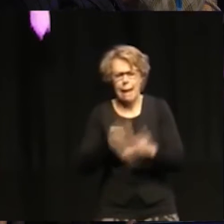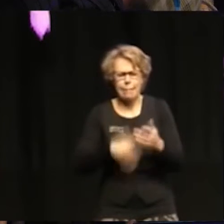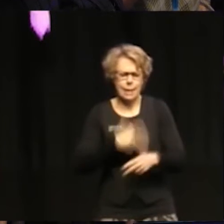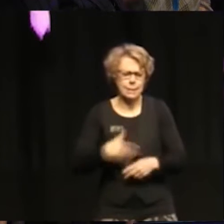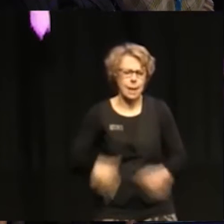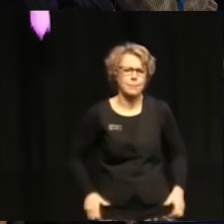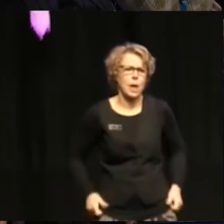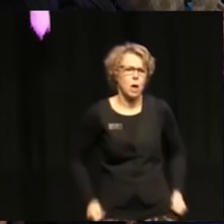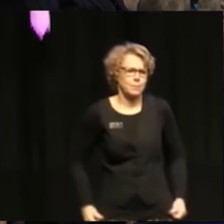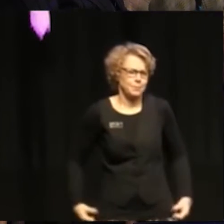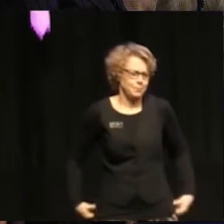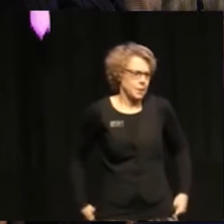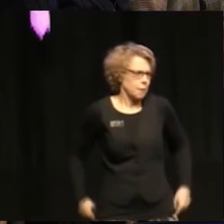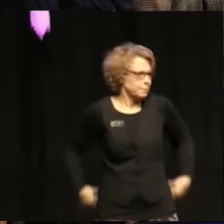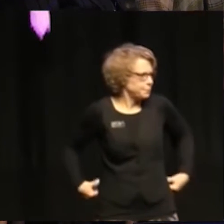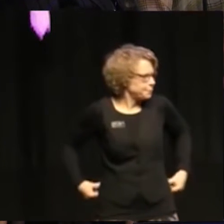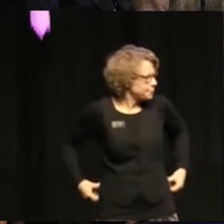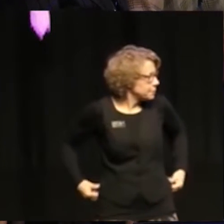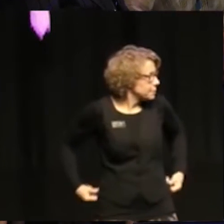serious problem, but I'll try.